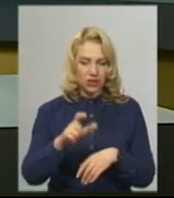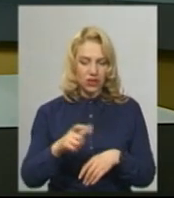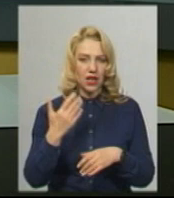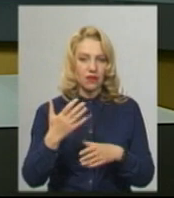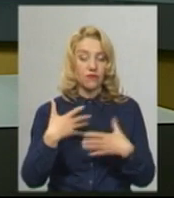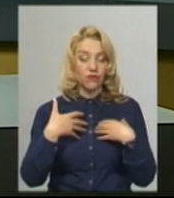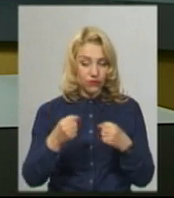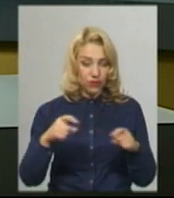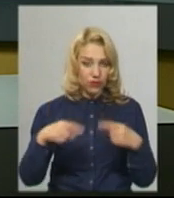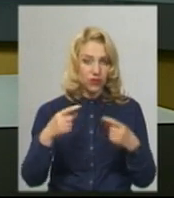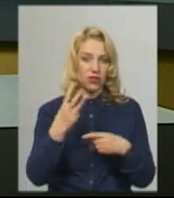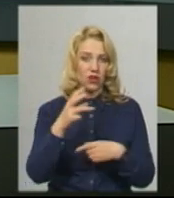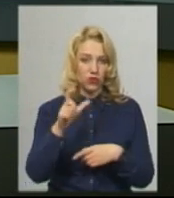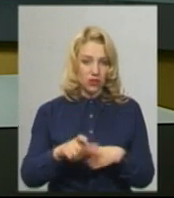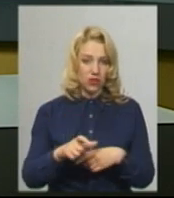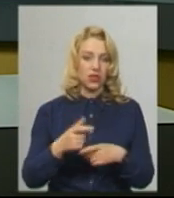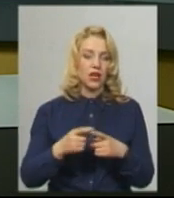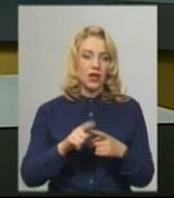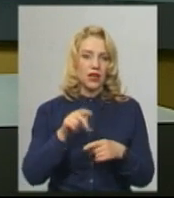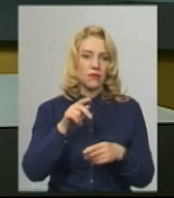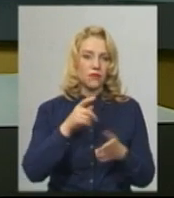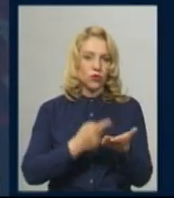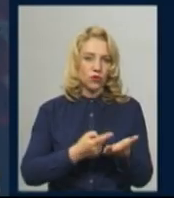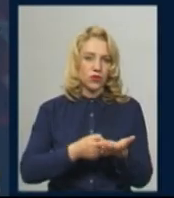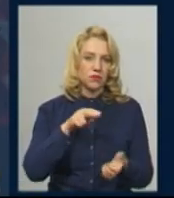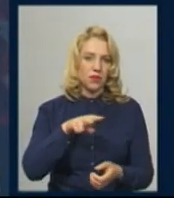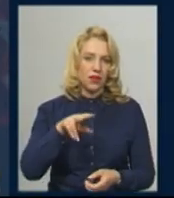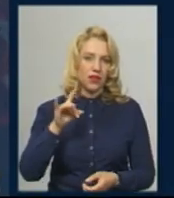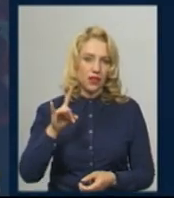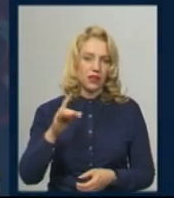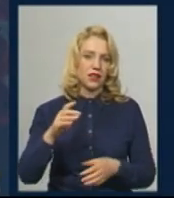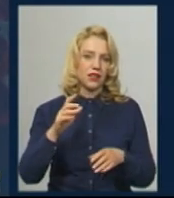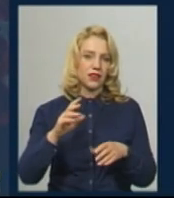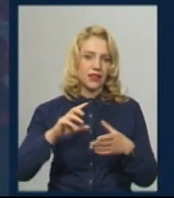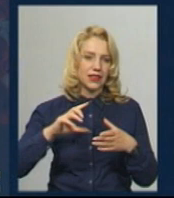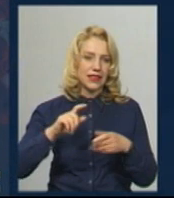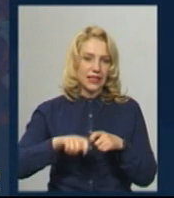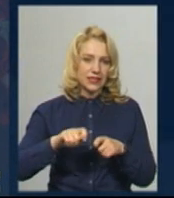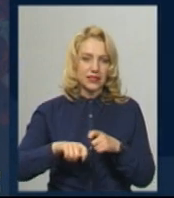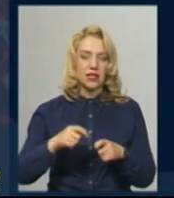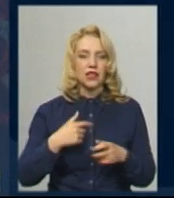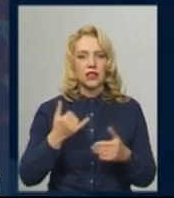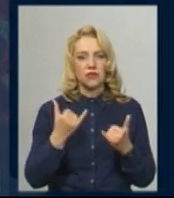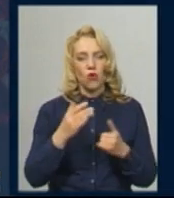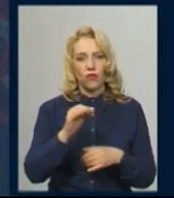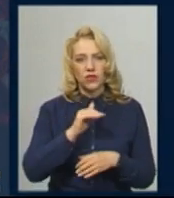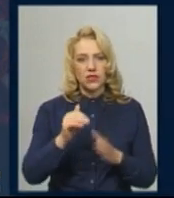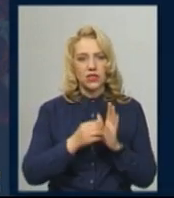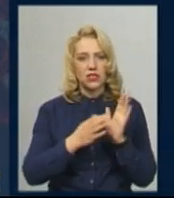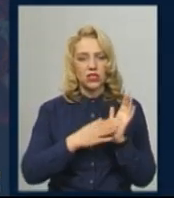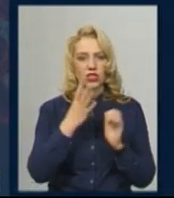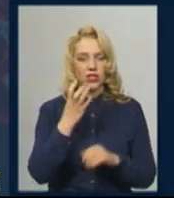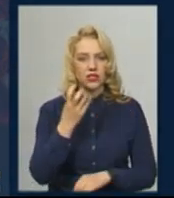підтверджено негативним тестом ПЛР-дослідження. Станом на 18.30 в області офіційно зареєстрованих 431